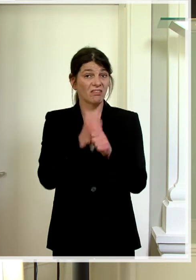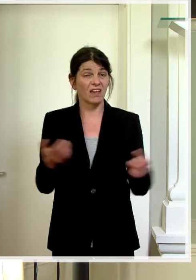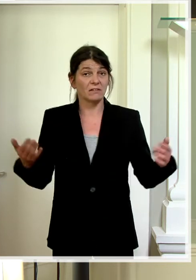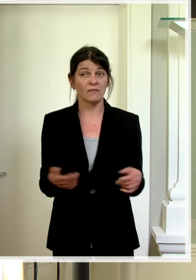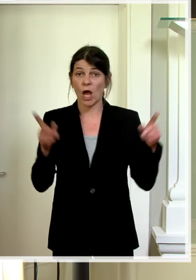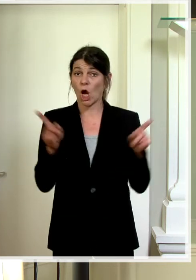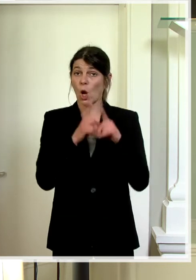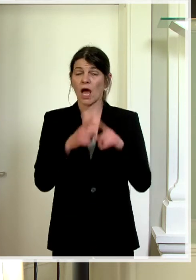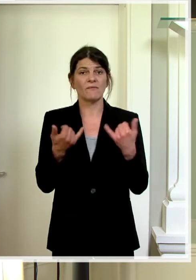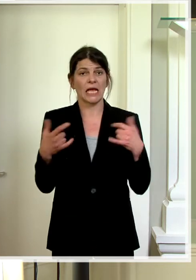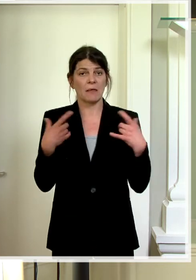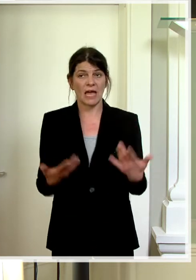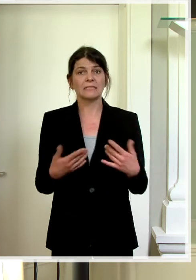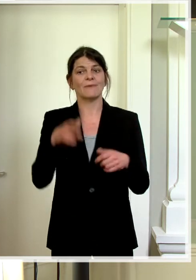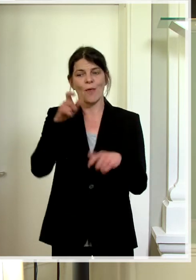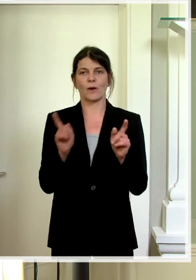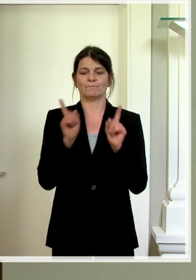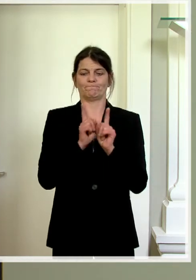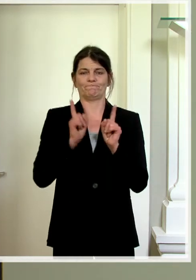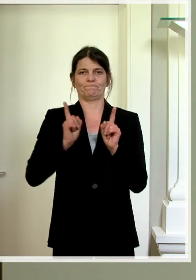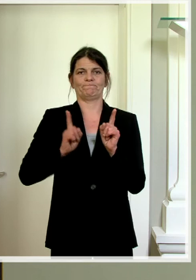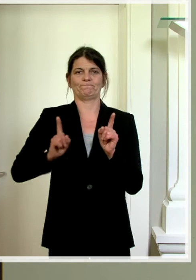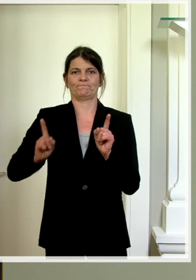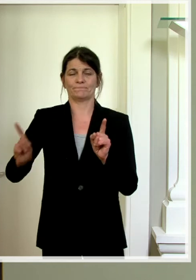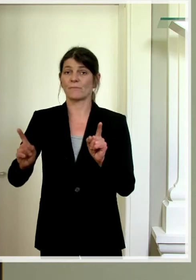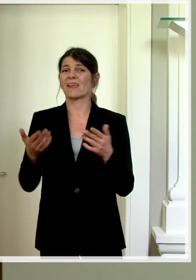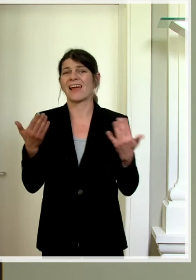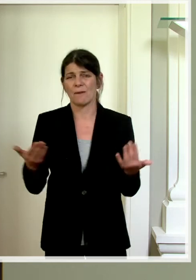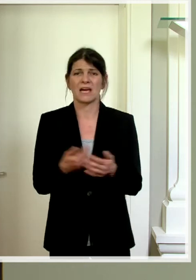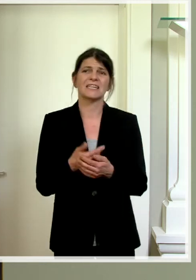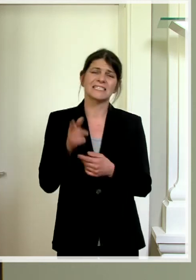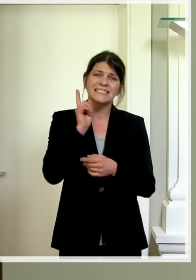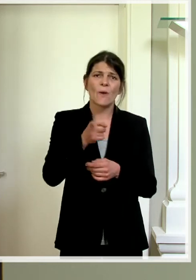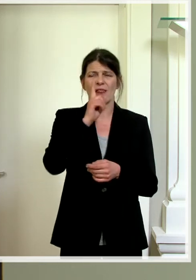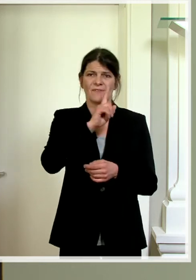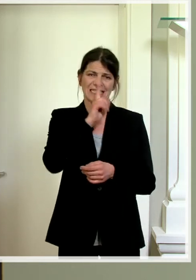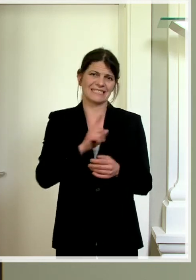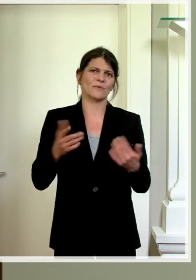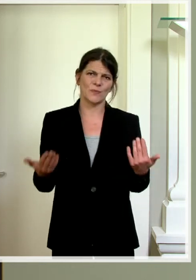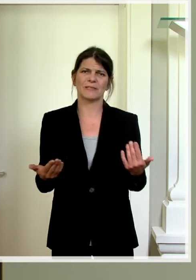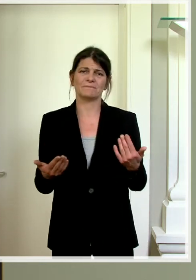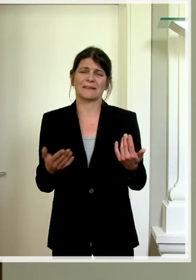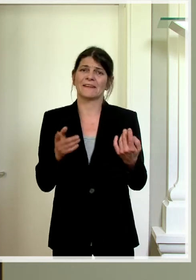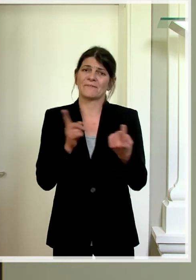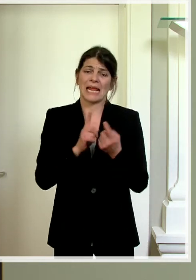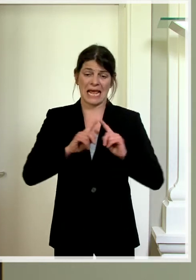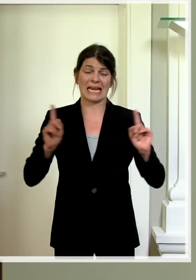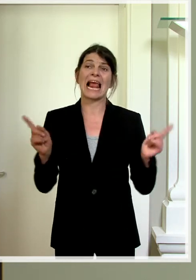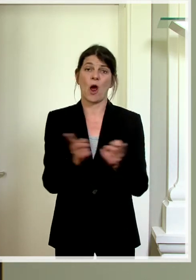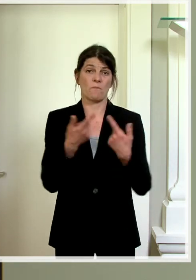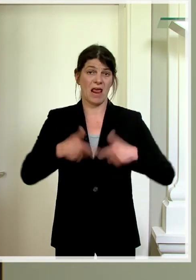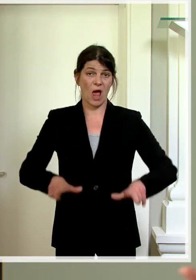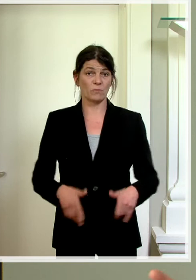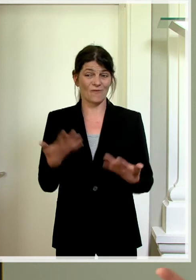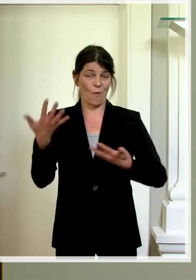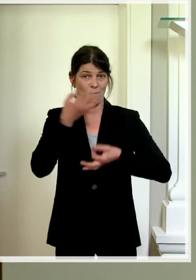Der Chor lebt davon, dass die Menschen relativ nahe beieinander stehen. Aber sie sollten natürlich versuchen, sofern es der Raum zulässt,